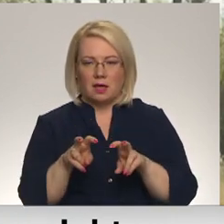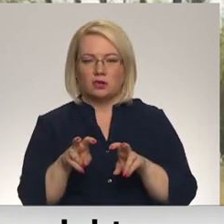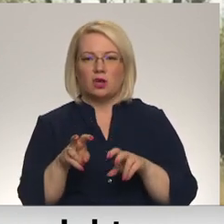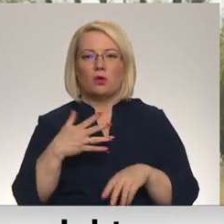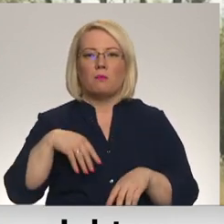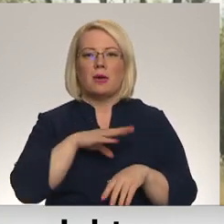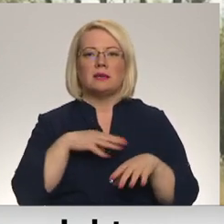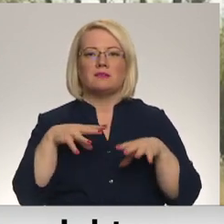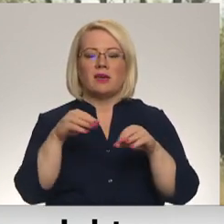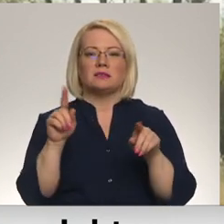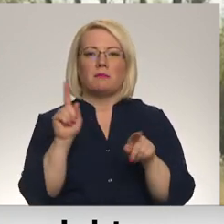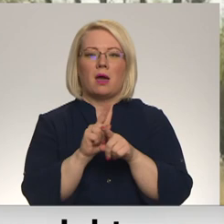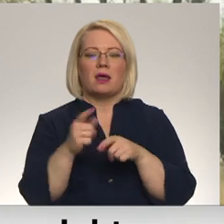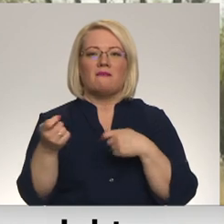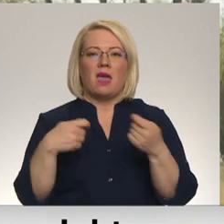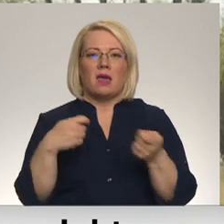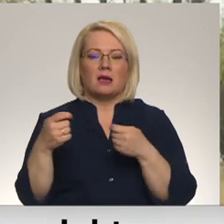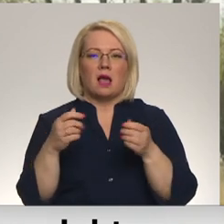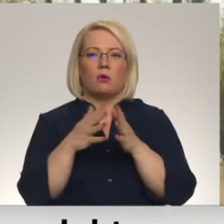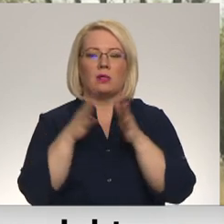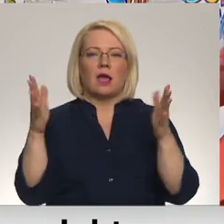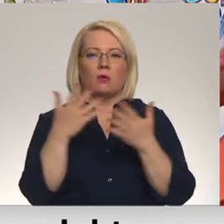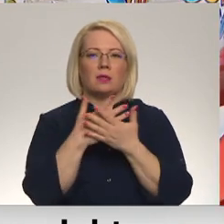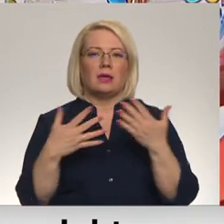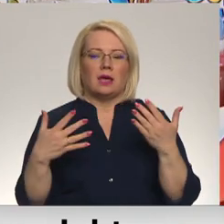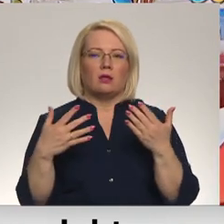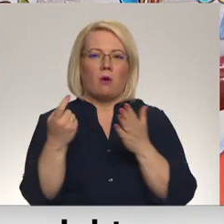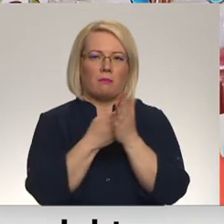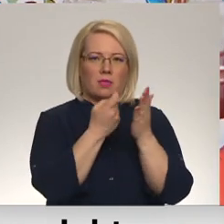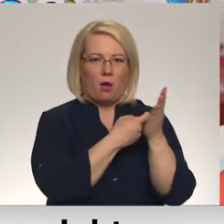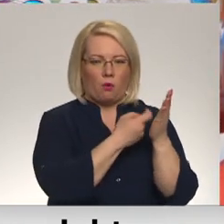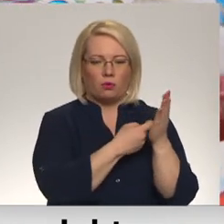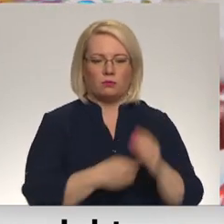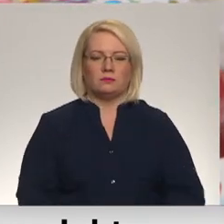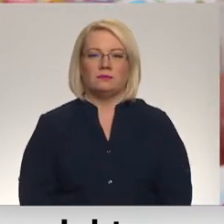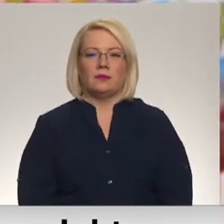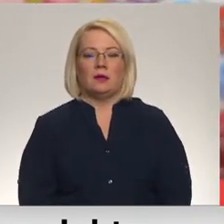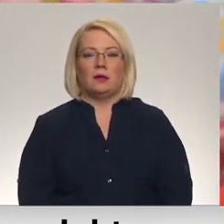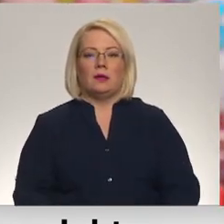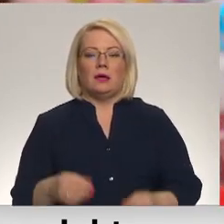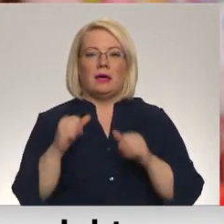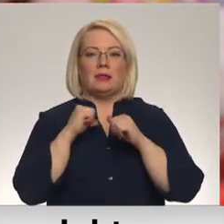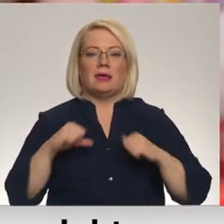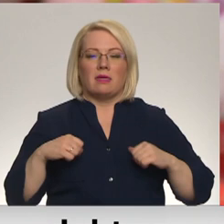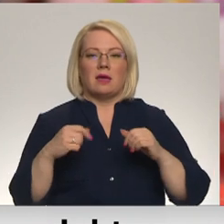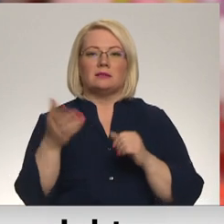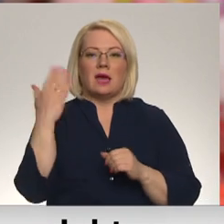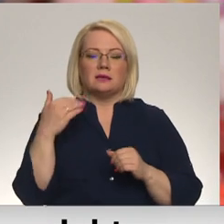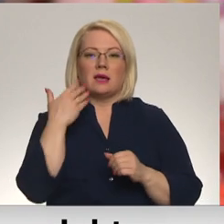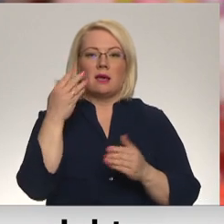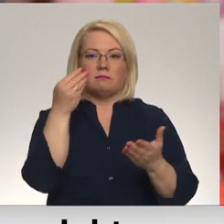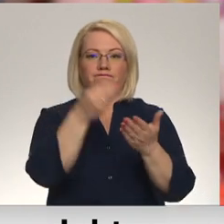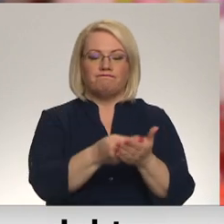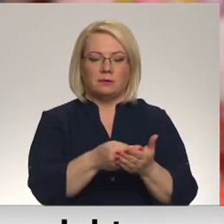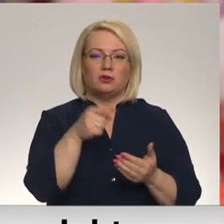mēs veicam arī lielotīku veikalu aptāvju. Dienas ceicina pirms iegādāties